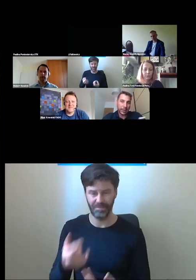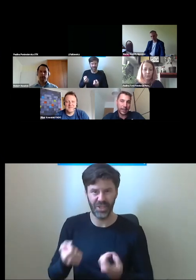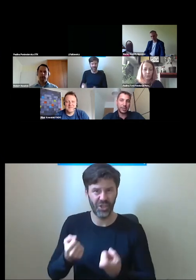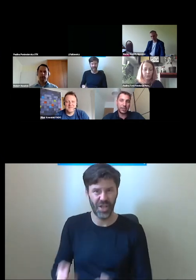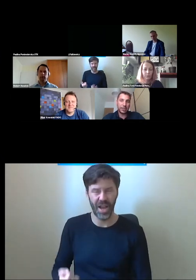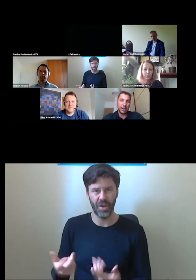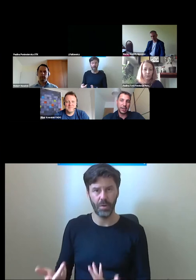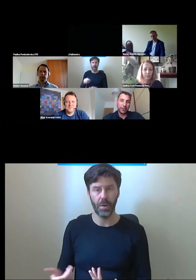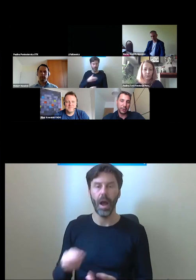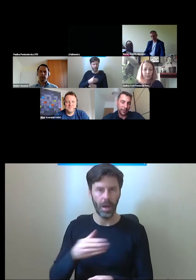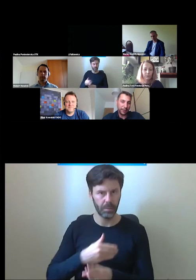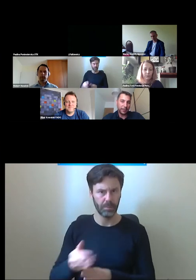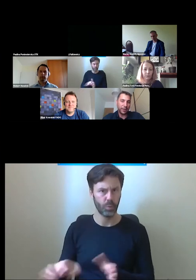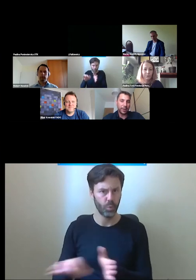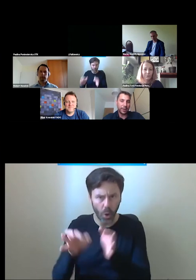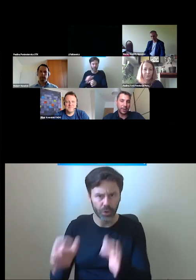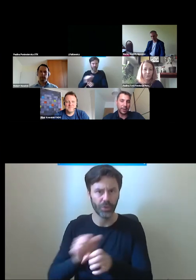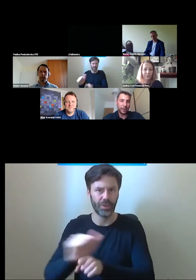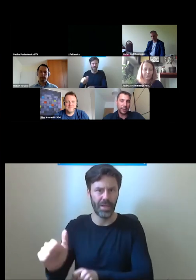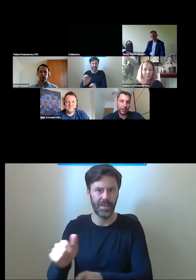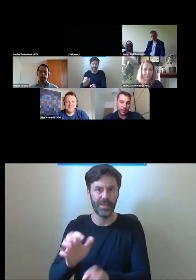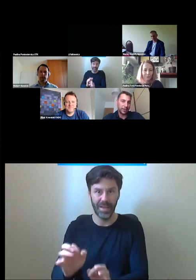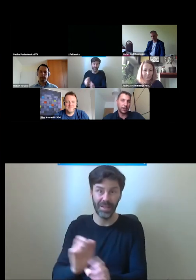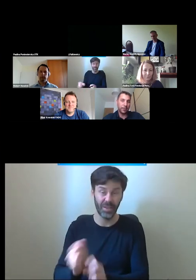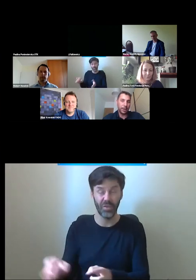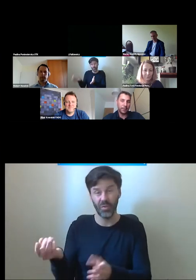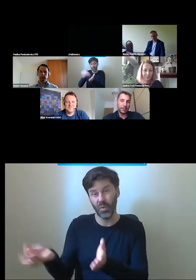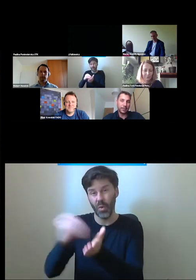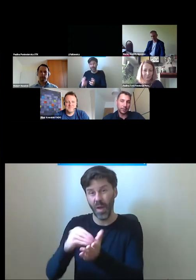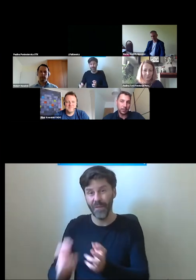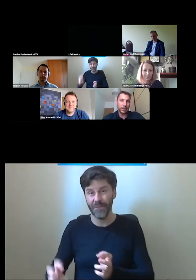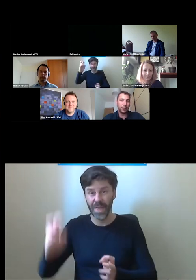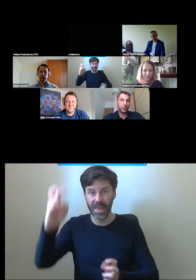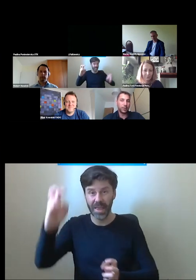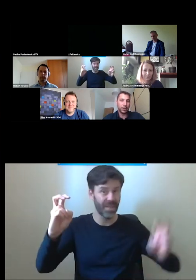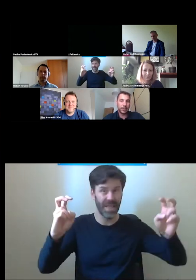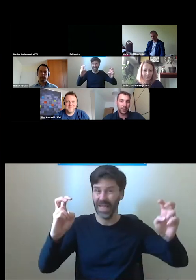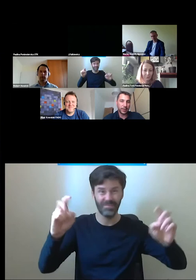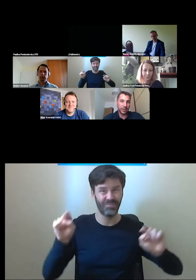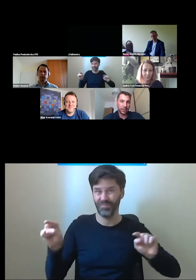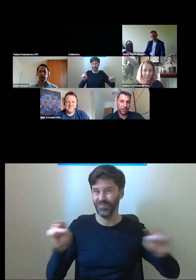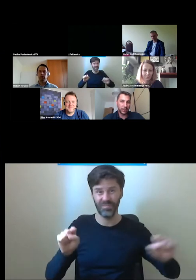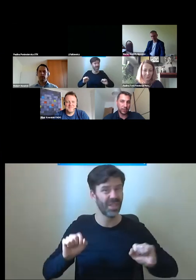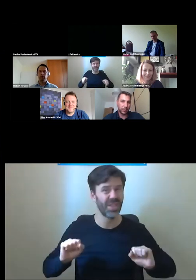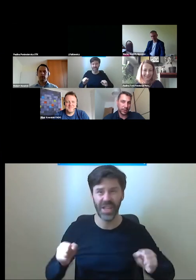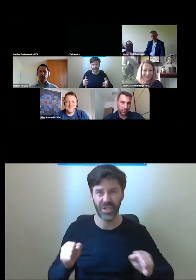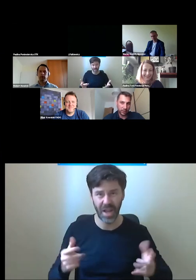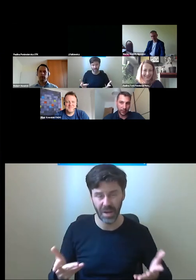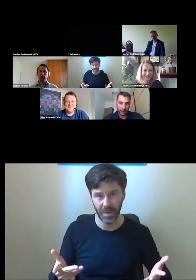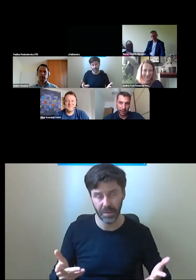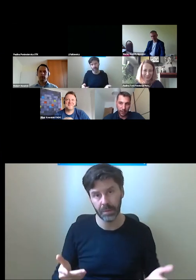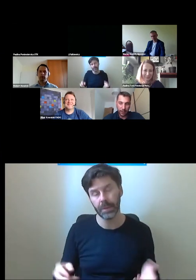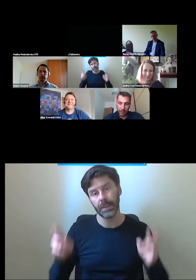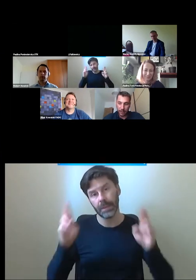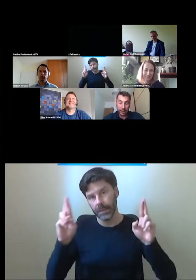ta kładka dalej istnieje. Ma w tej chwili windy, te windy bardzo często nie działają, więc dostępność to proces. Mam nadzieję, że kiedyś dożyjemy czasu,